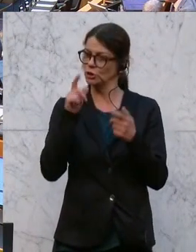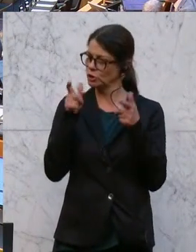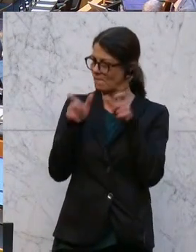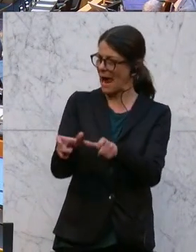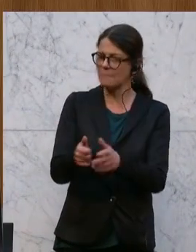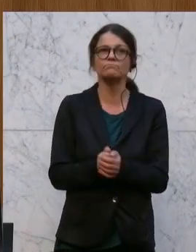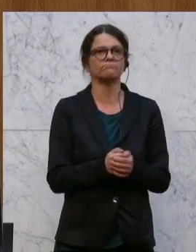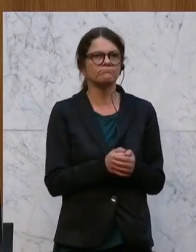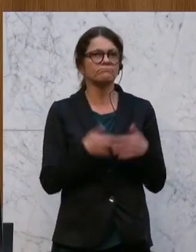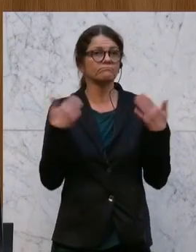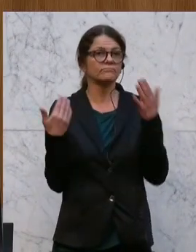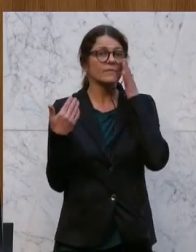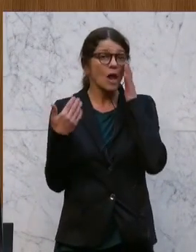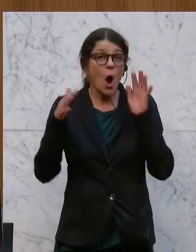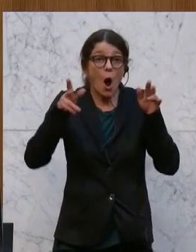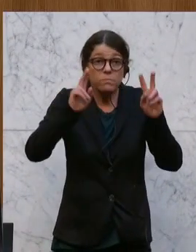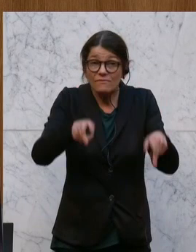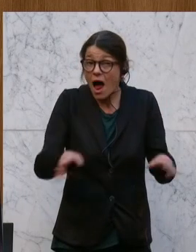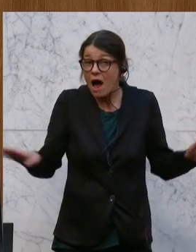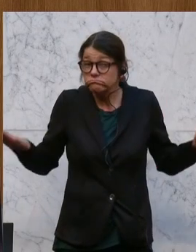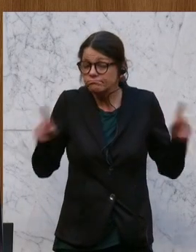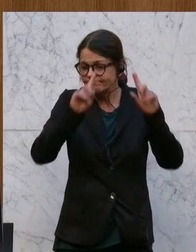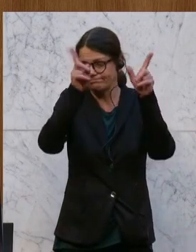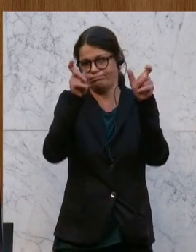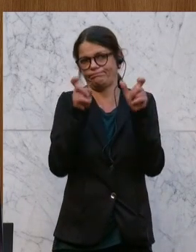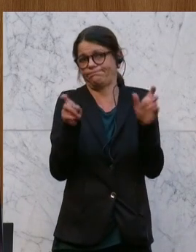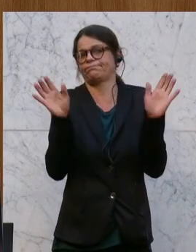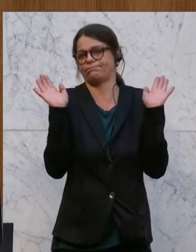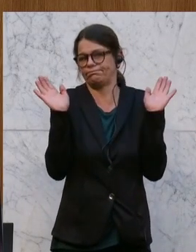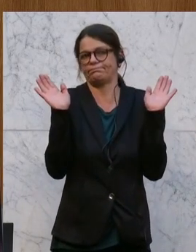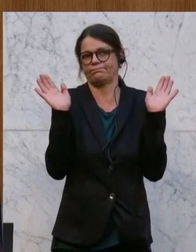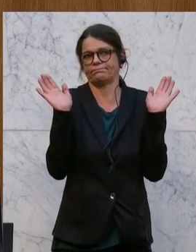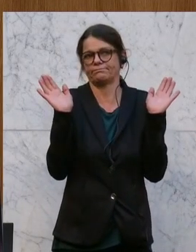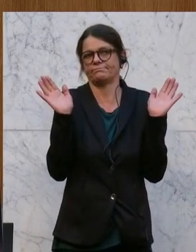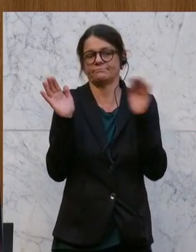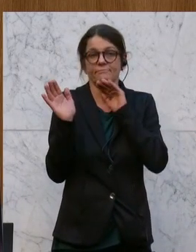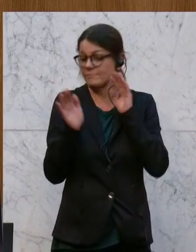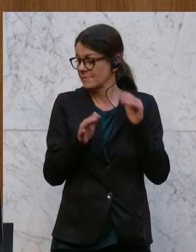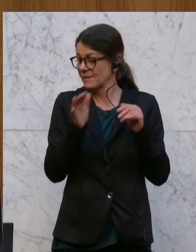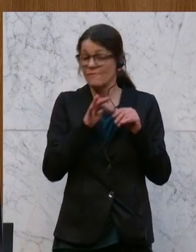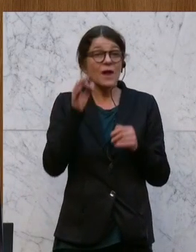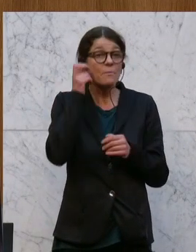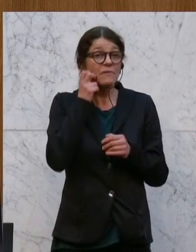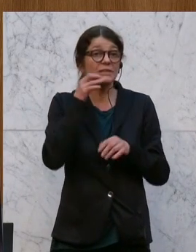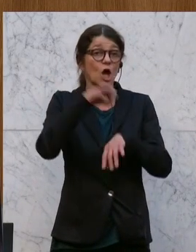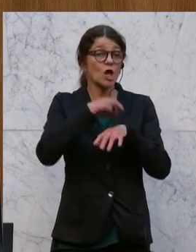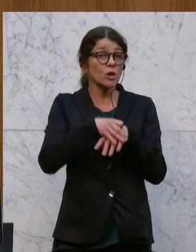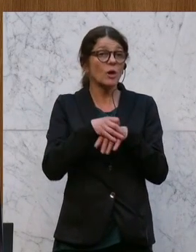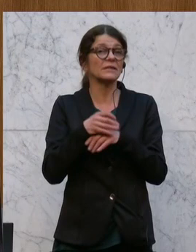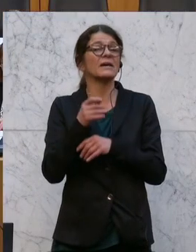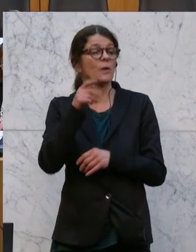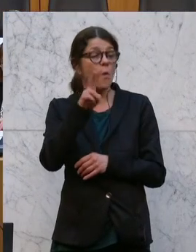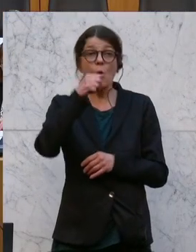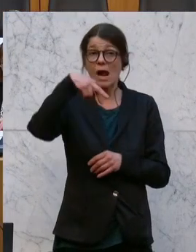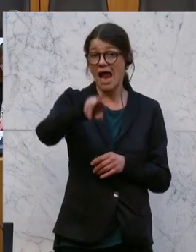werden soll. Ob das wirklich so sei, sei dahingestellt. Frau Prof. Dr. Brigitte Unger